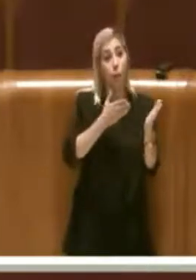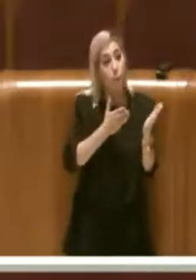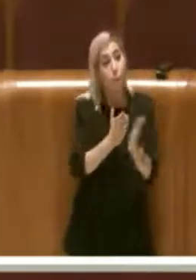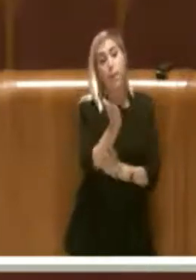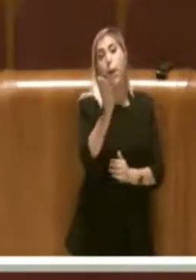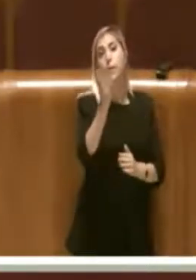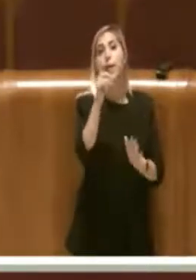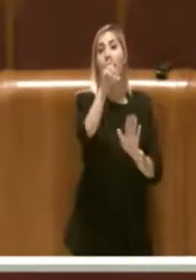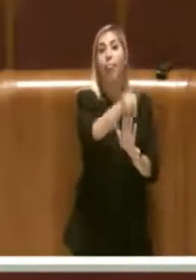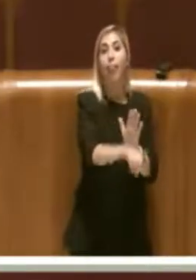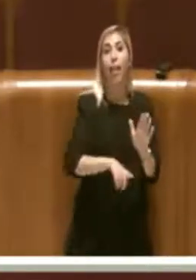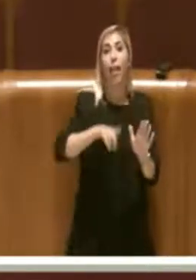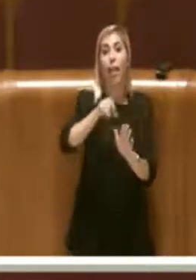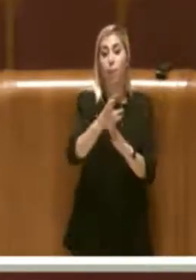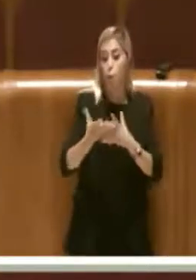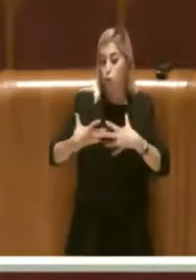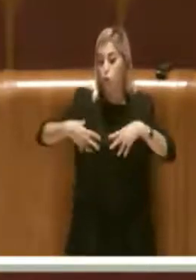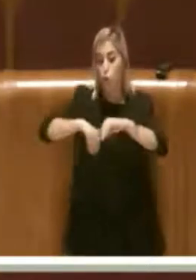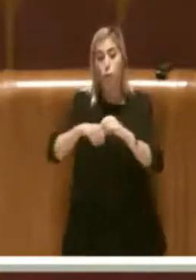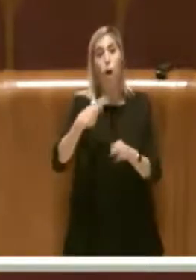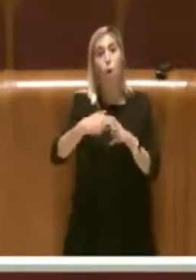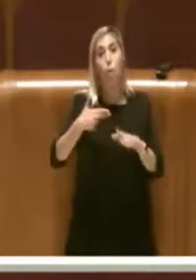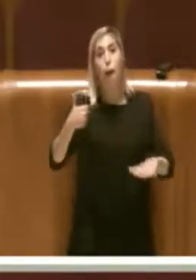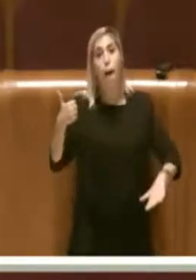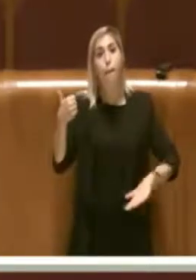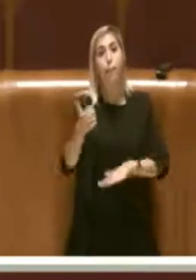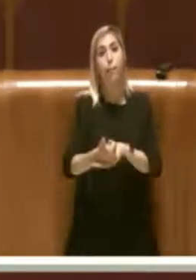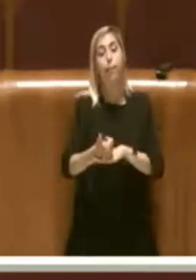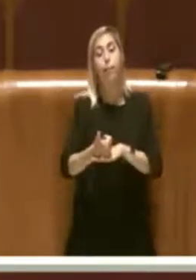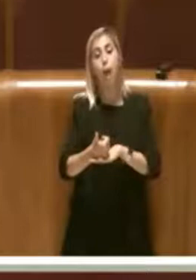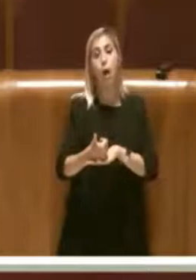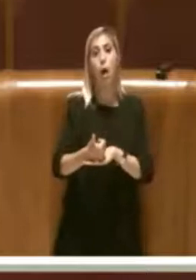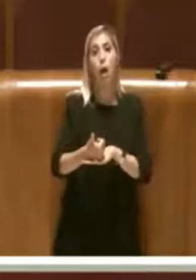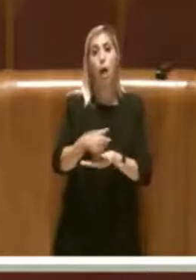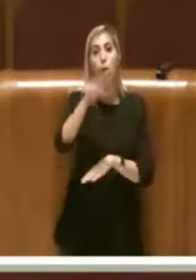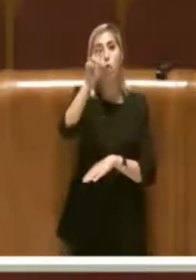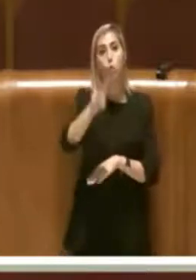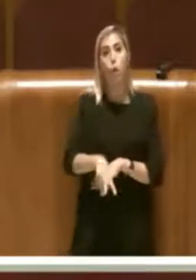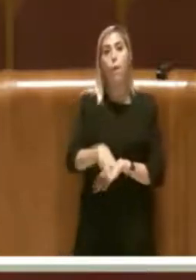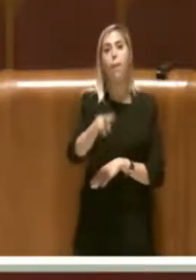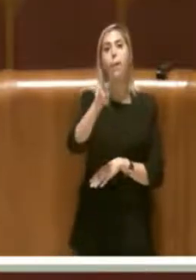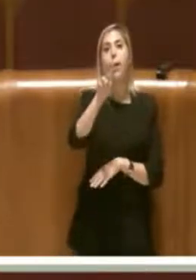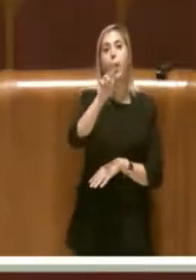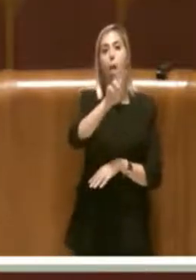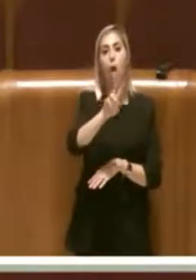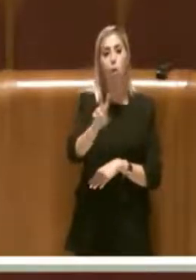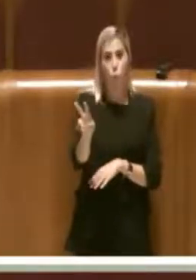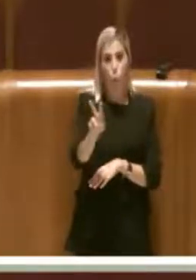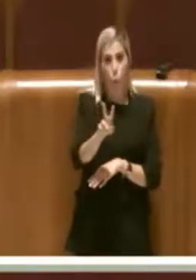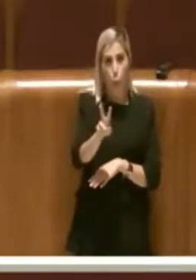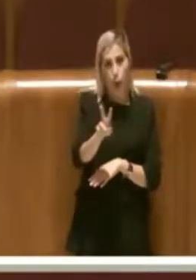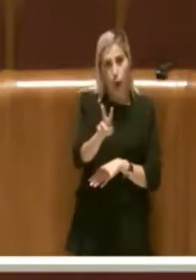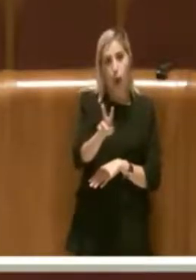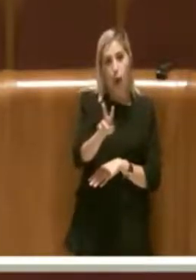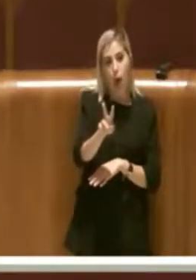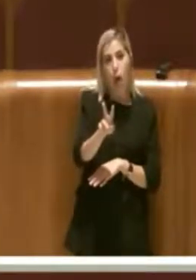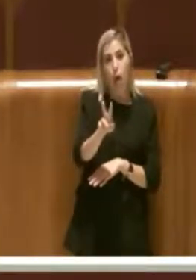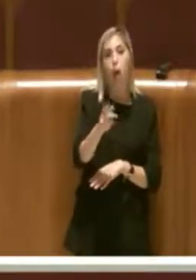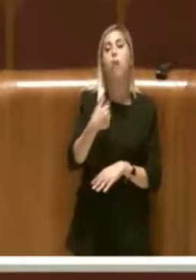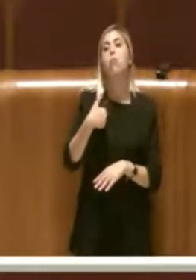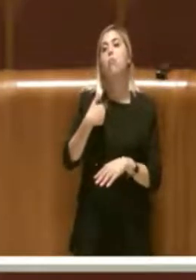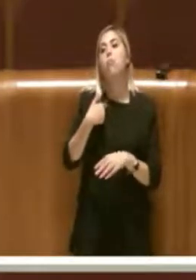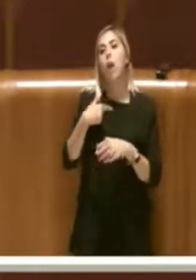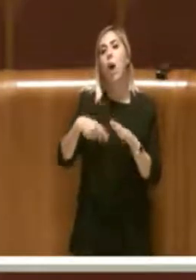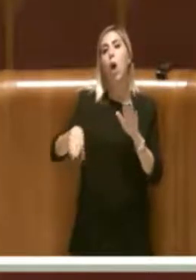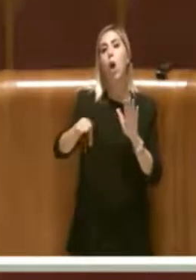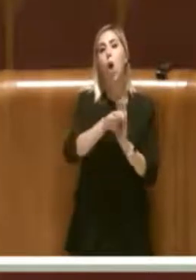delibera della Giunta Capitolina del 2002 che stabilisce